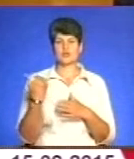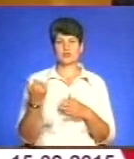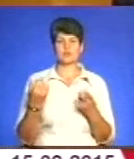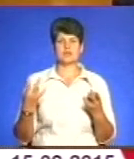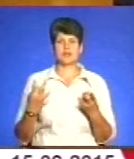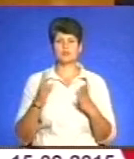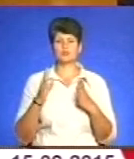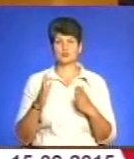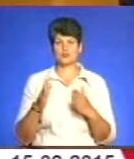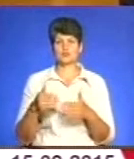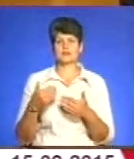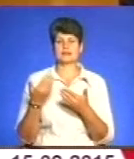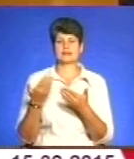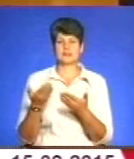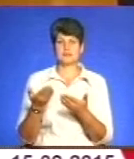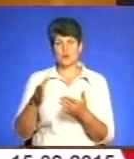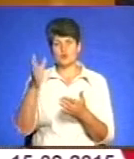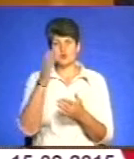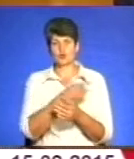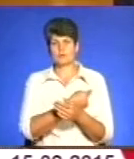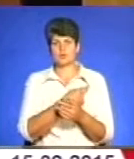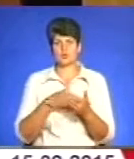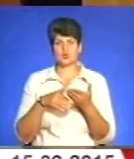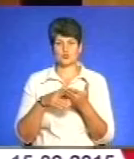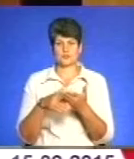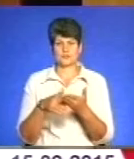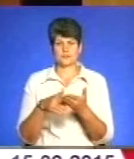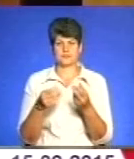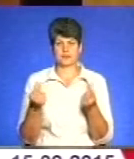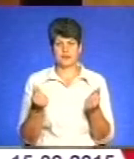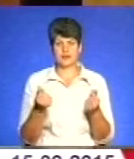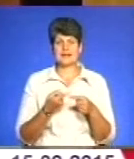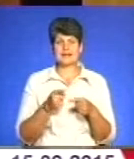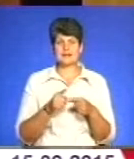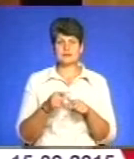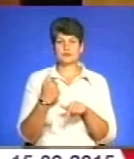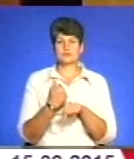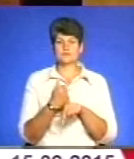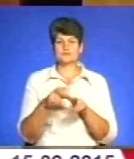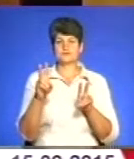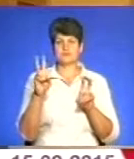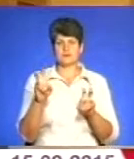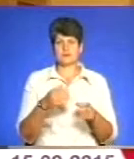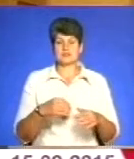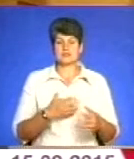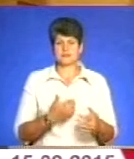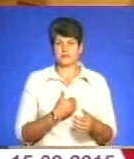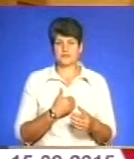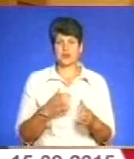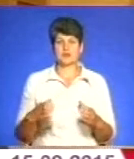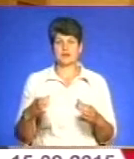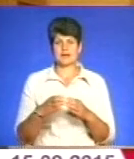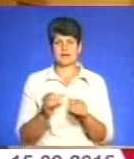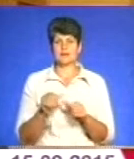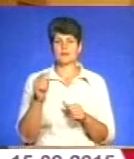буде доведено освітню та медичну субвенцію. Ці механізми є основою стимулювання громад до об'єднання. Окрім